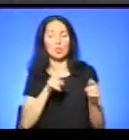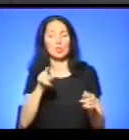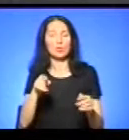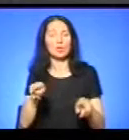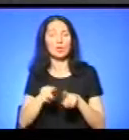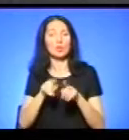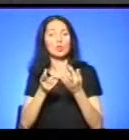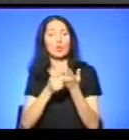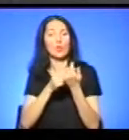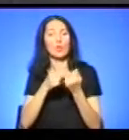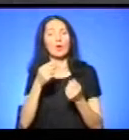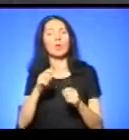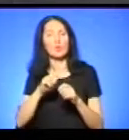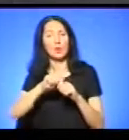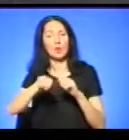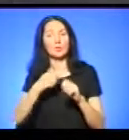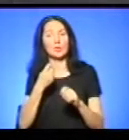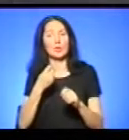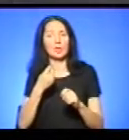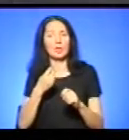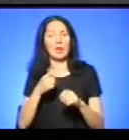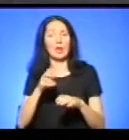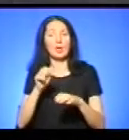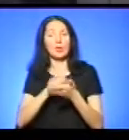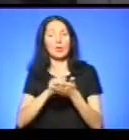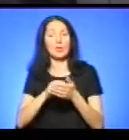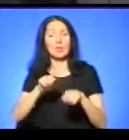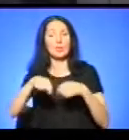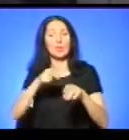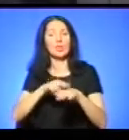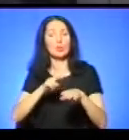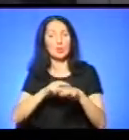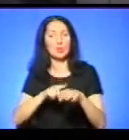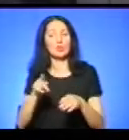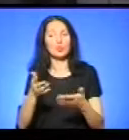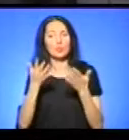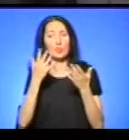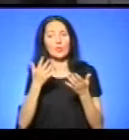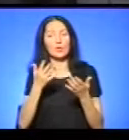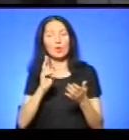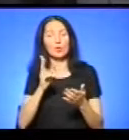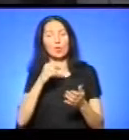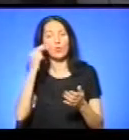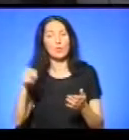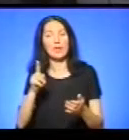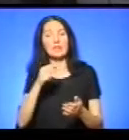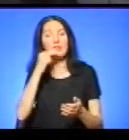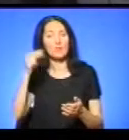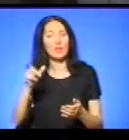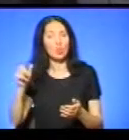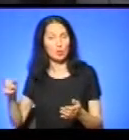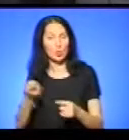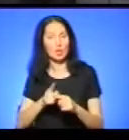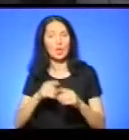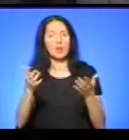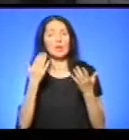нарахували збитки, матеріали передали в Національну поліцію, щоб не здійснили розслідування і встановили відних осіб. А тих вірних осіб, які ми встановляємо, чи